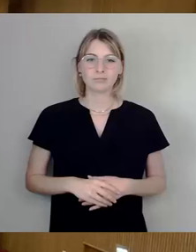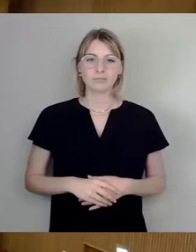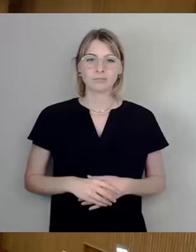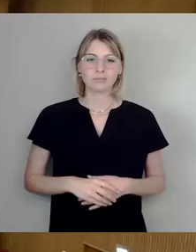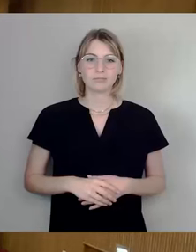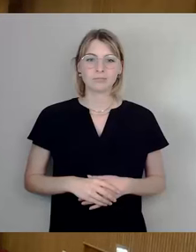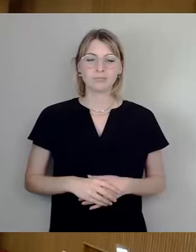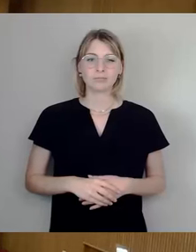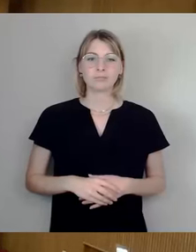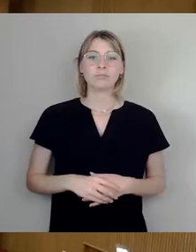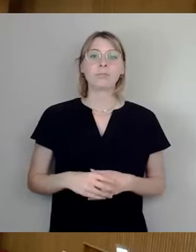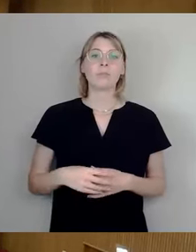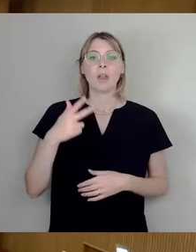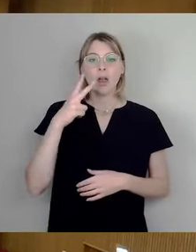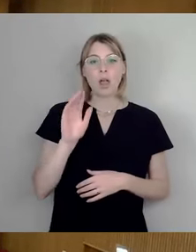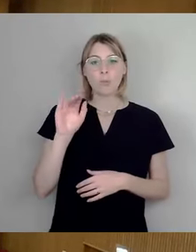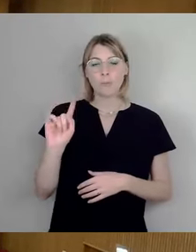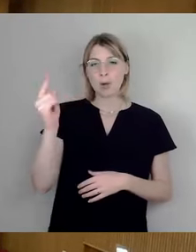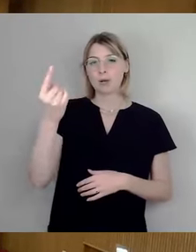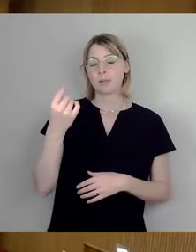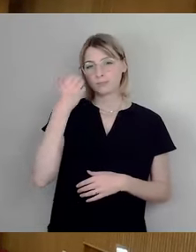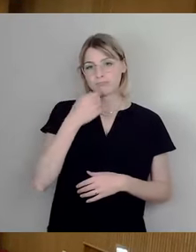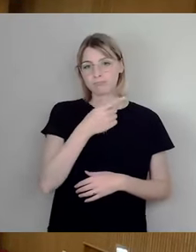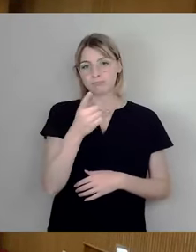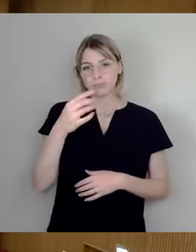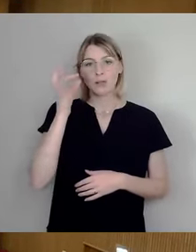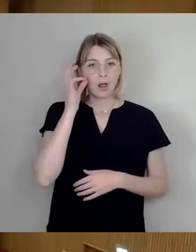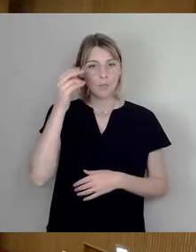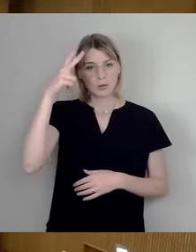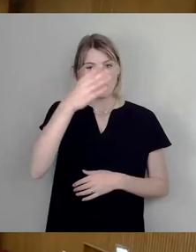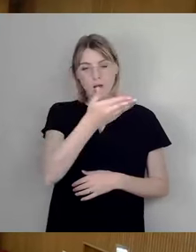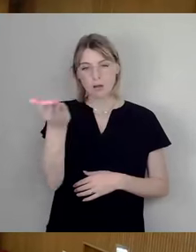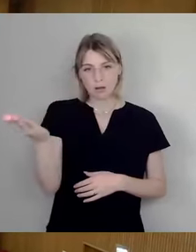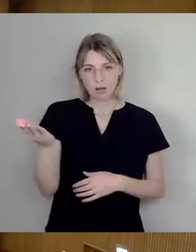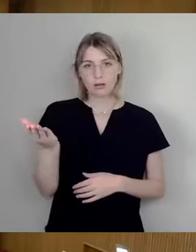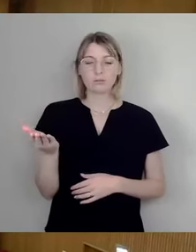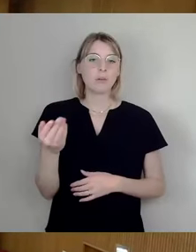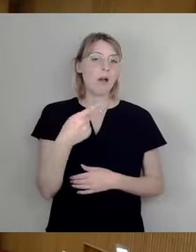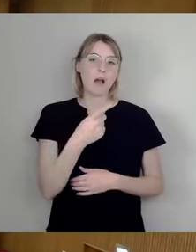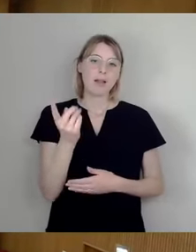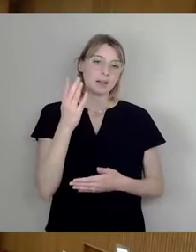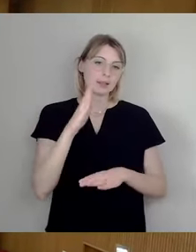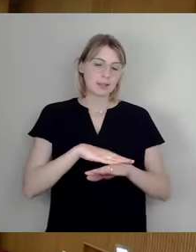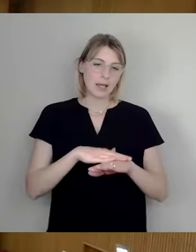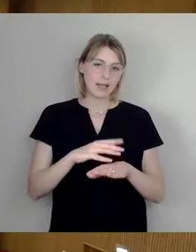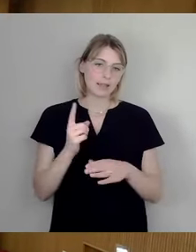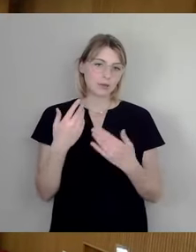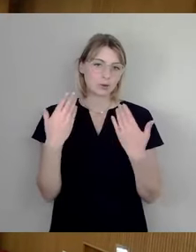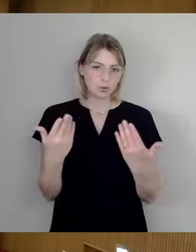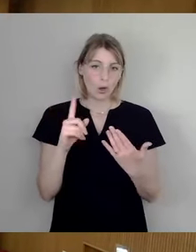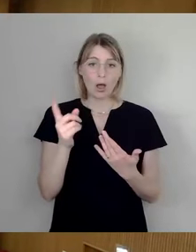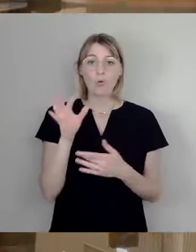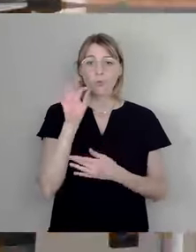Herr Oberbürgermeister, meine Damen und Herren, ein jegliches hat seine Zeit. Das trifft leider auch für Brücken zu.